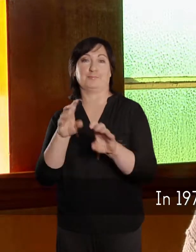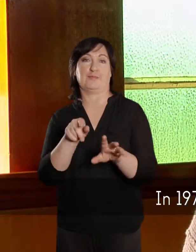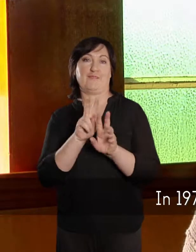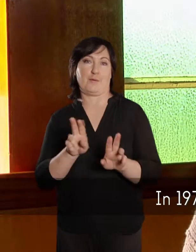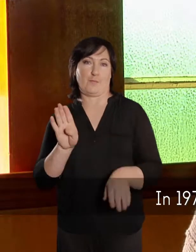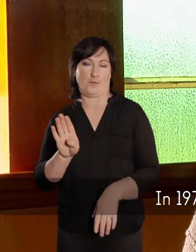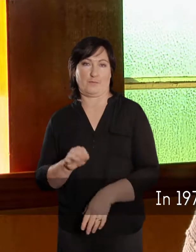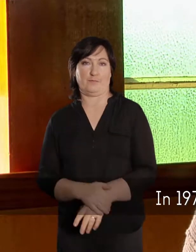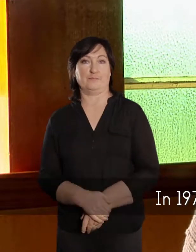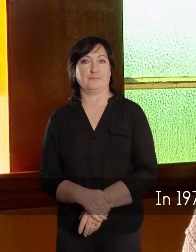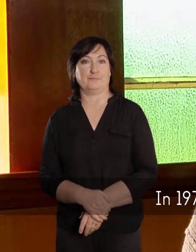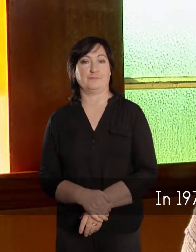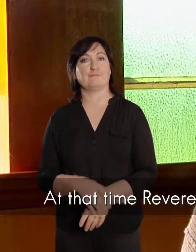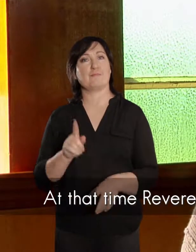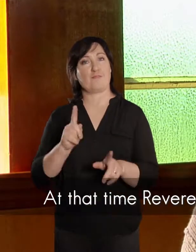hierin gekom.